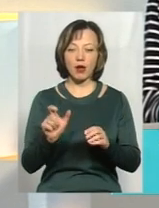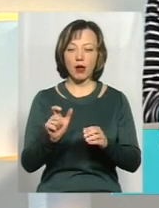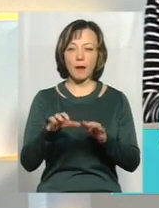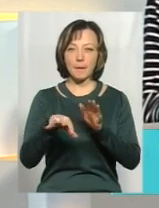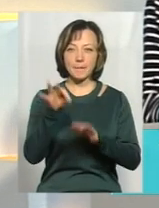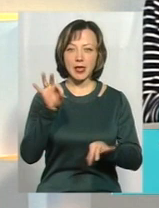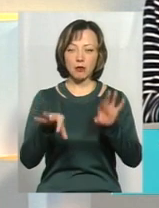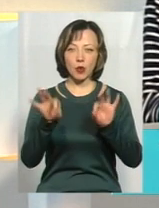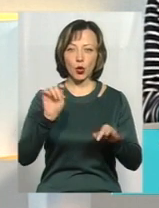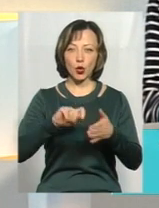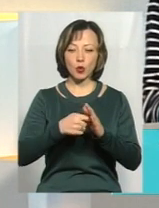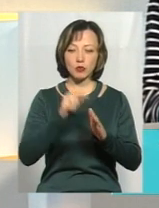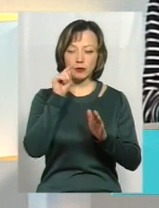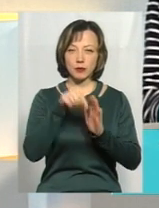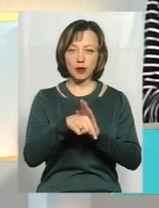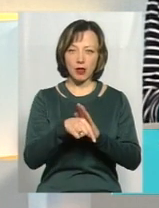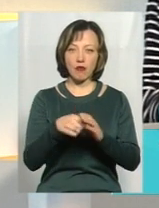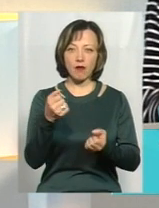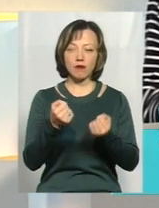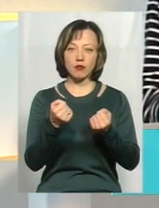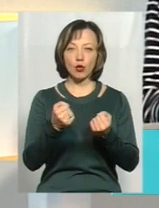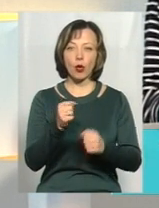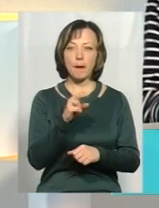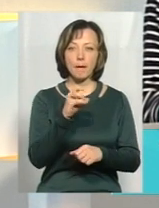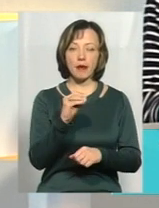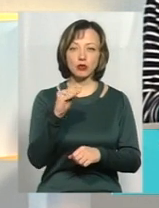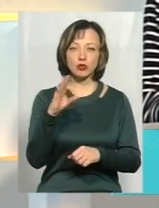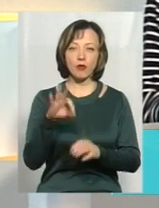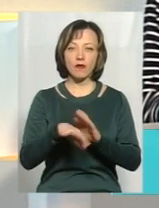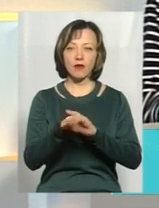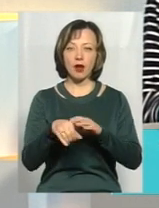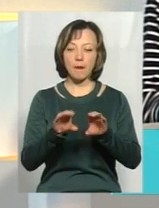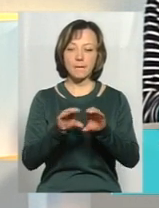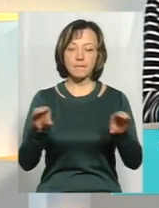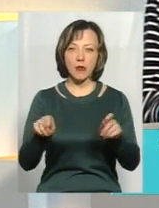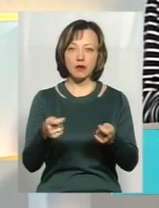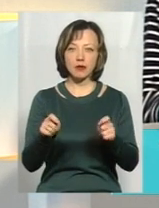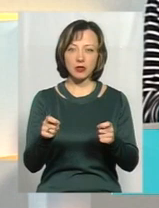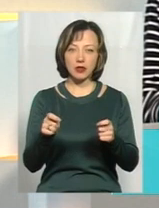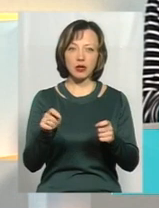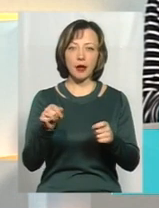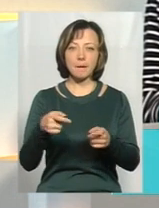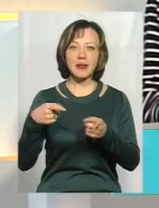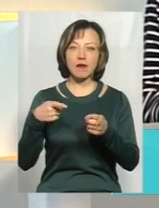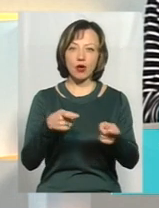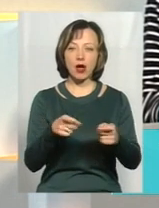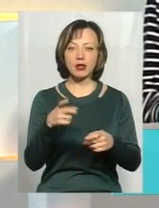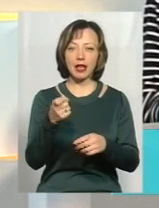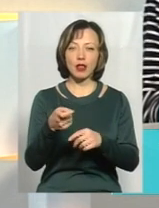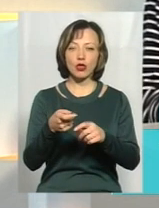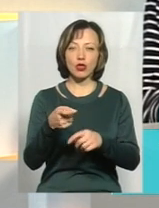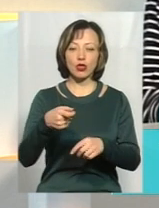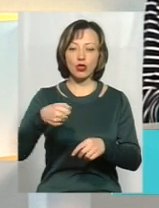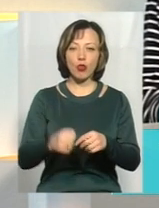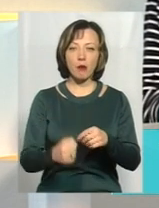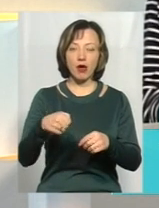ключа проникла салон автомобіля Peugeot Partner. І звідки викрала аудіомагнітофон, перфоратор та дамкрат. А на вулиці Степана Бандери